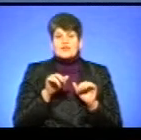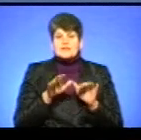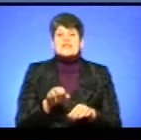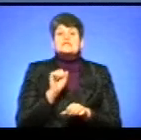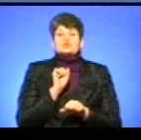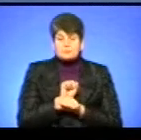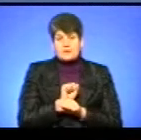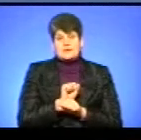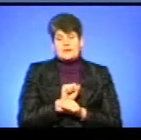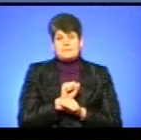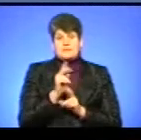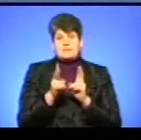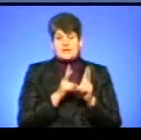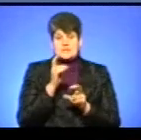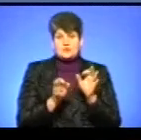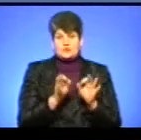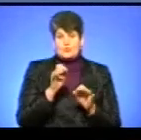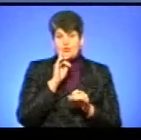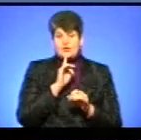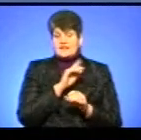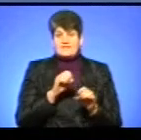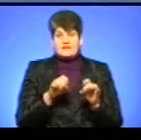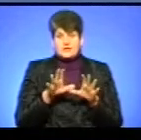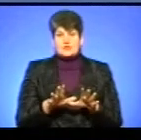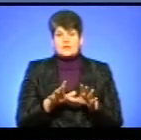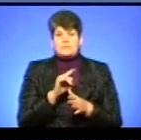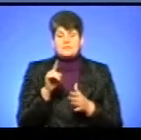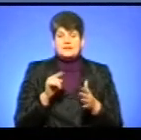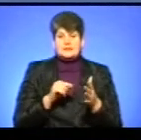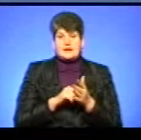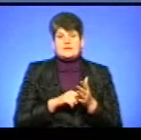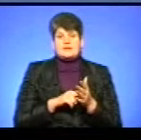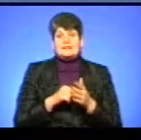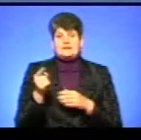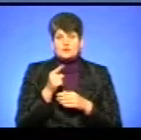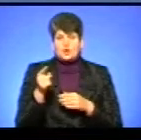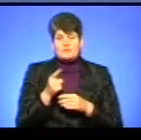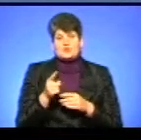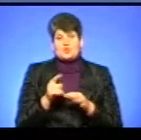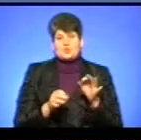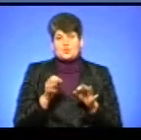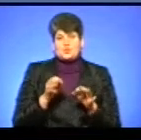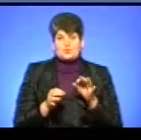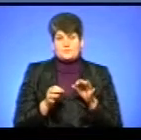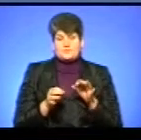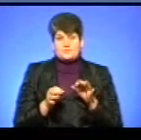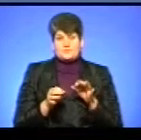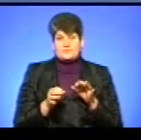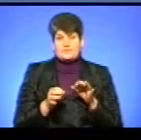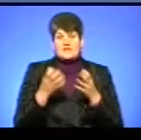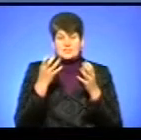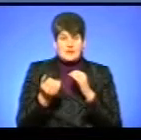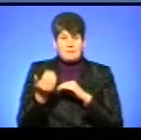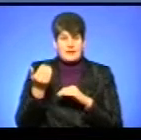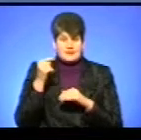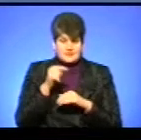апеляційним судом, допоки не буде вирішено питання про вступ в законну силу рішення Тернопільського окружного адміністративного суду. Тобто, ще перед